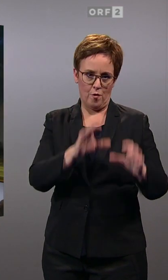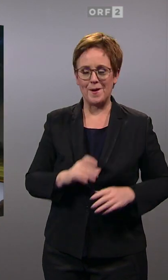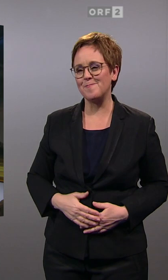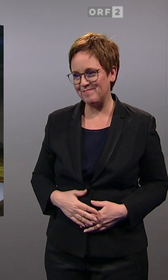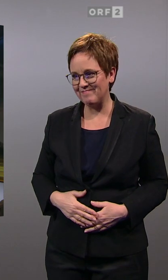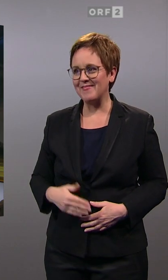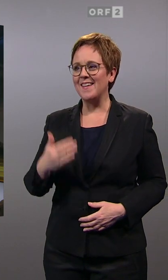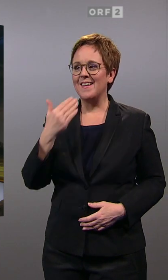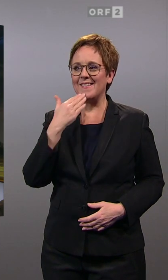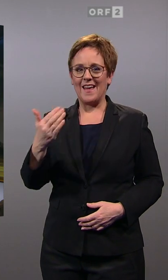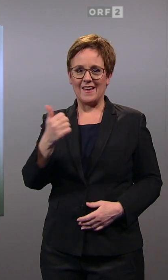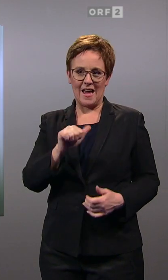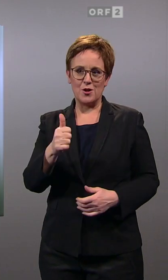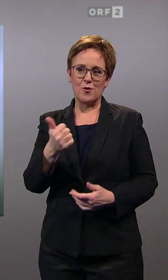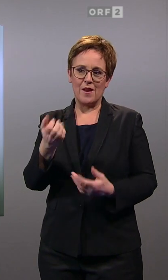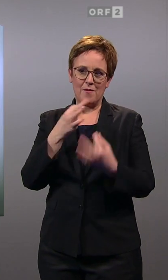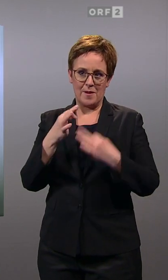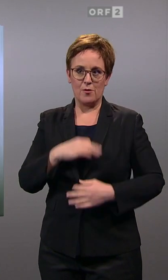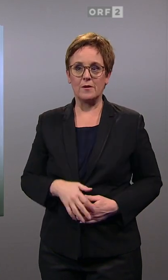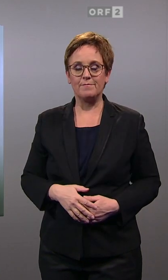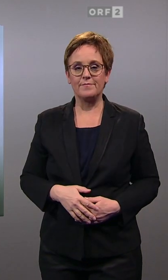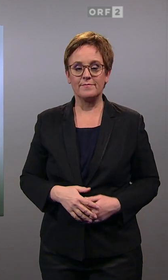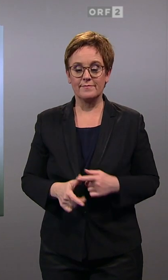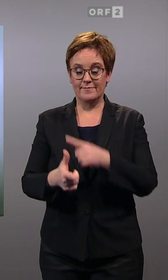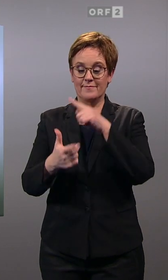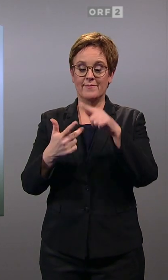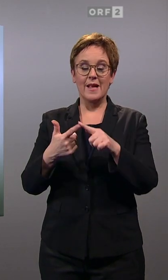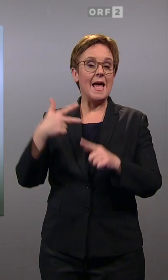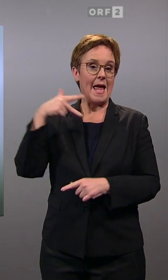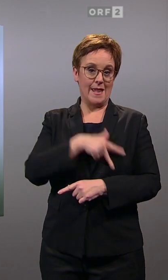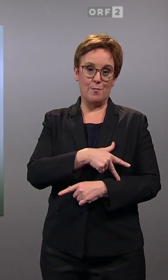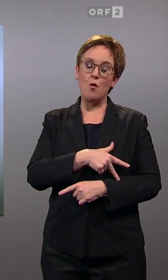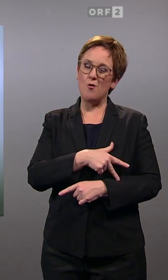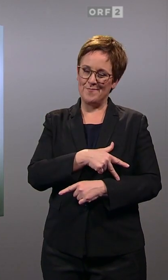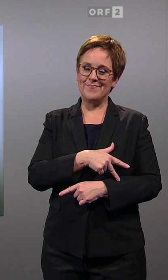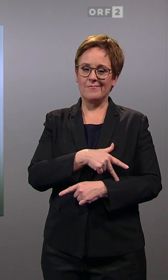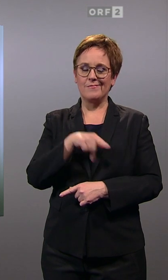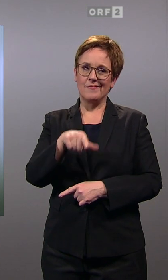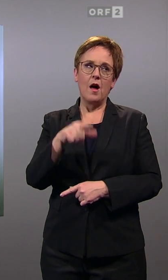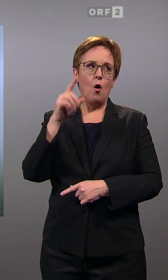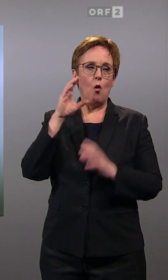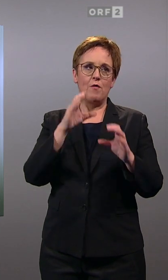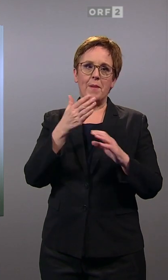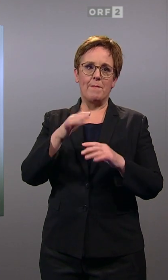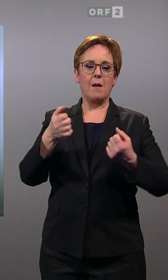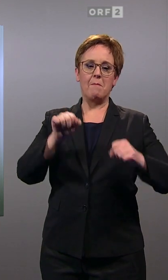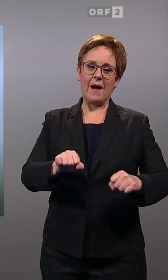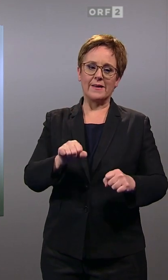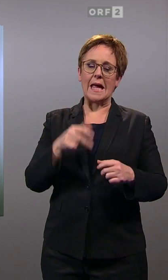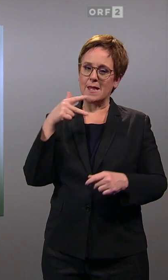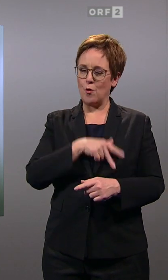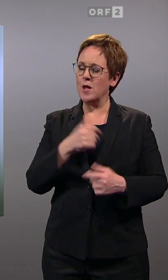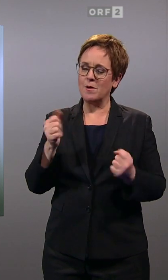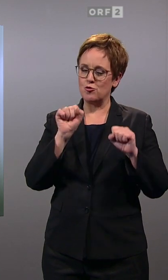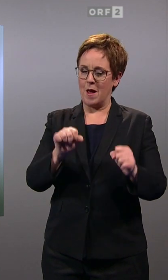vielen Dank für diese Einschätzungen und Eindrücke. Ja und die SPÖ hat es traditionell schwer im Kernland der ÖVP. Wie hat sie sich in